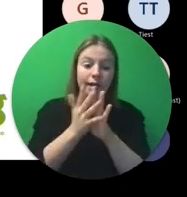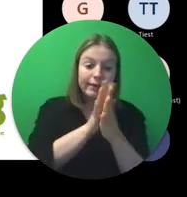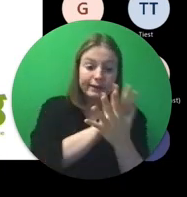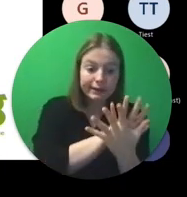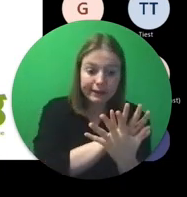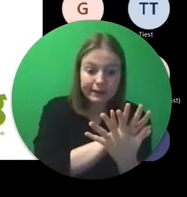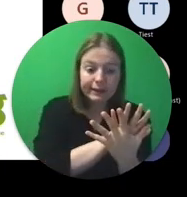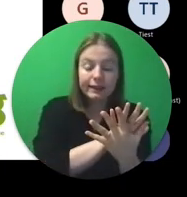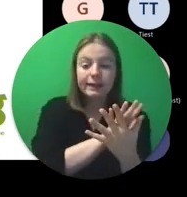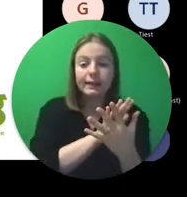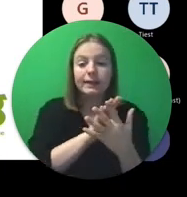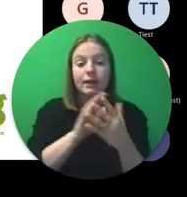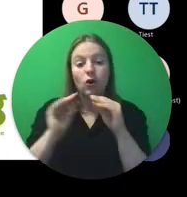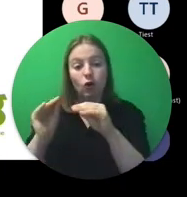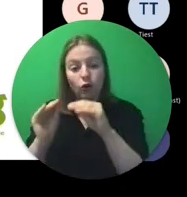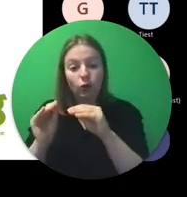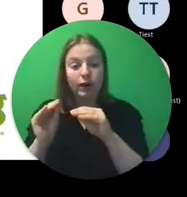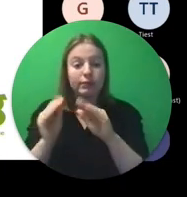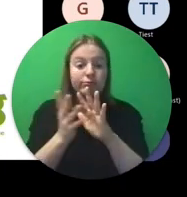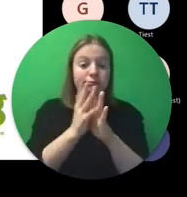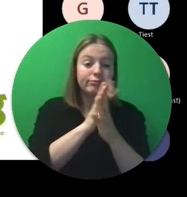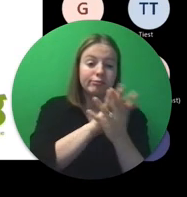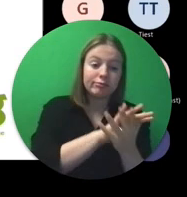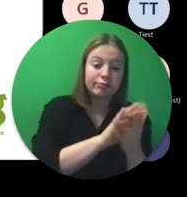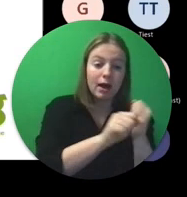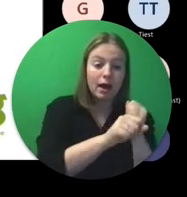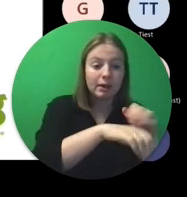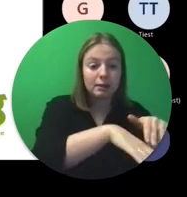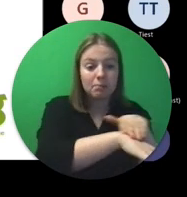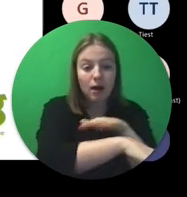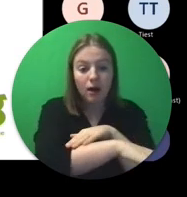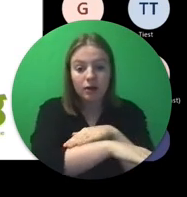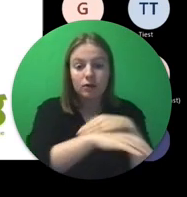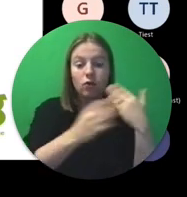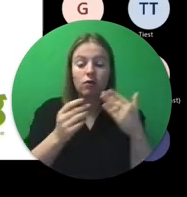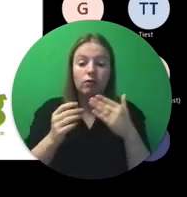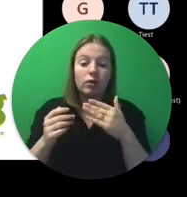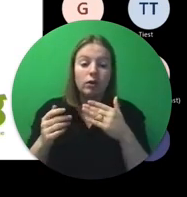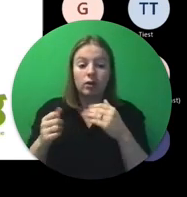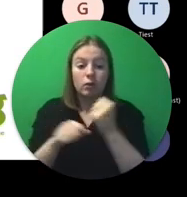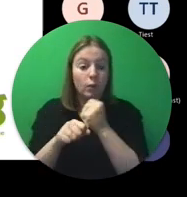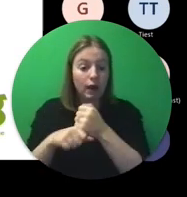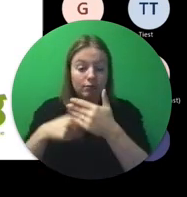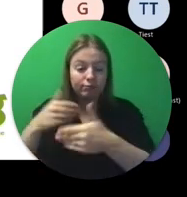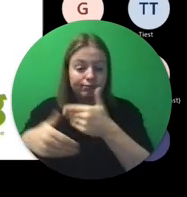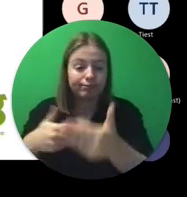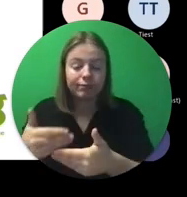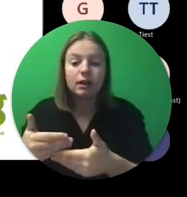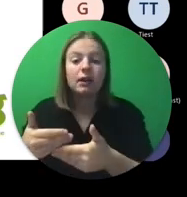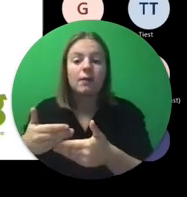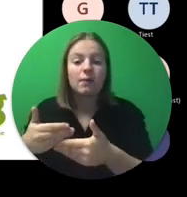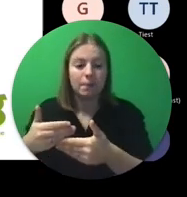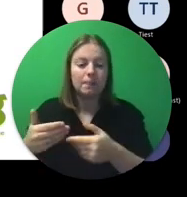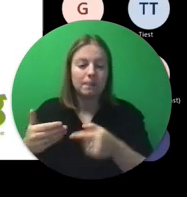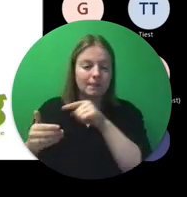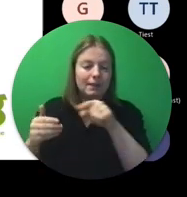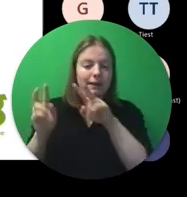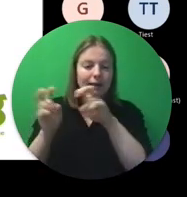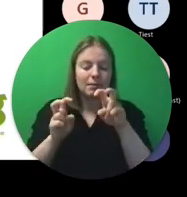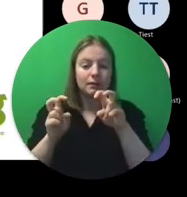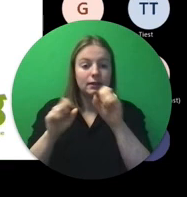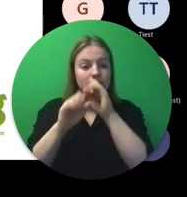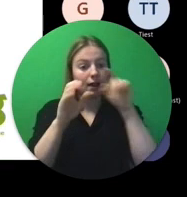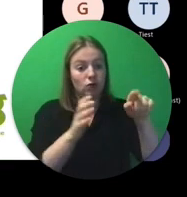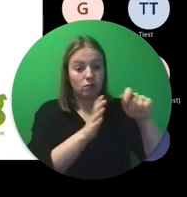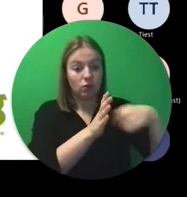van het onderwijs naar de arbeidsmarkt of loobanen, dat soort thema's. Dus als jouw